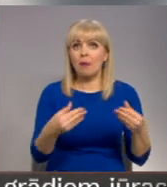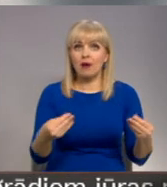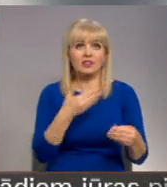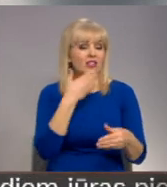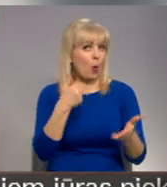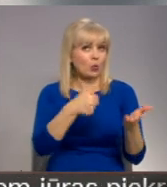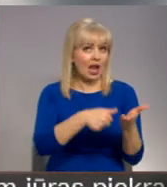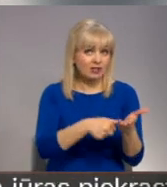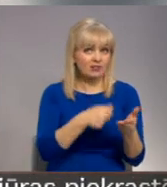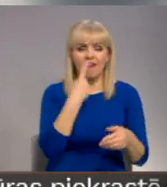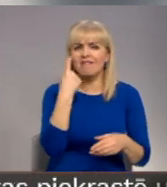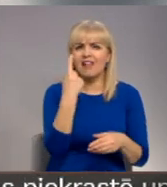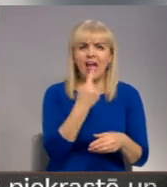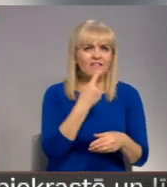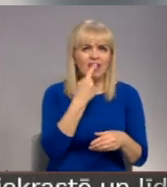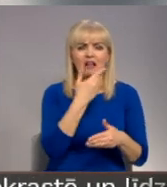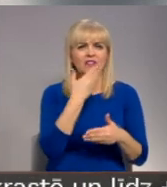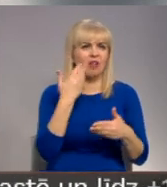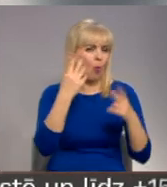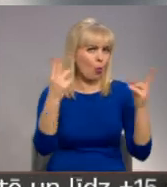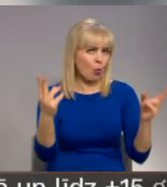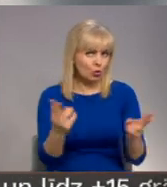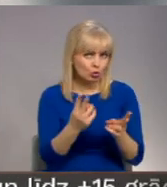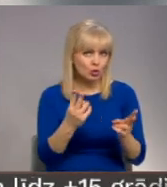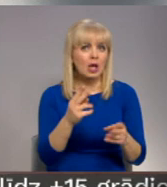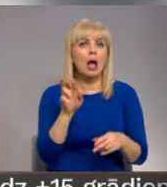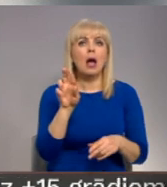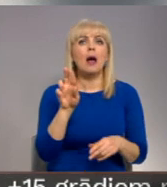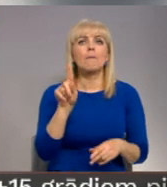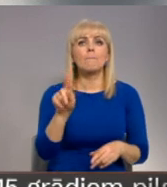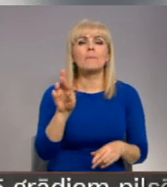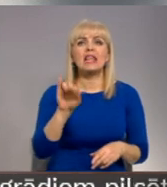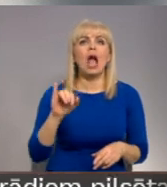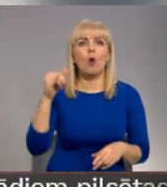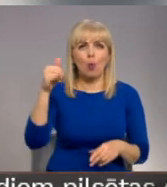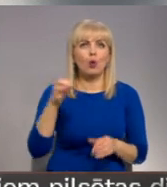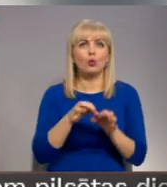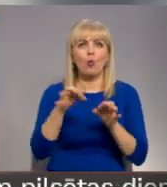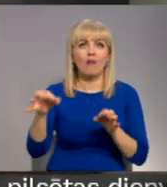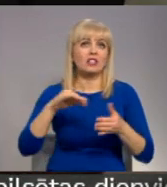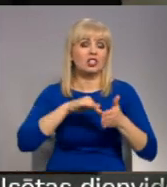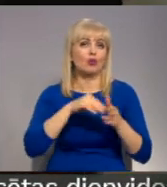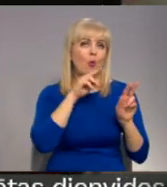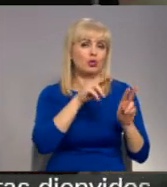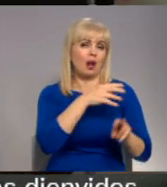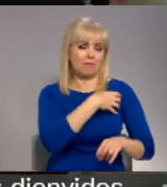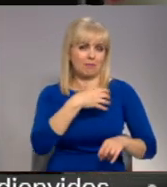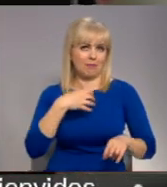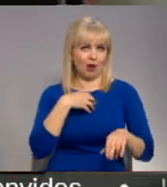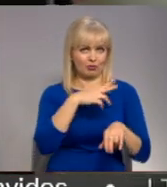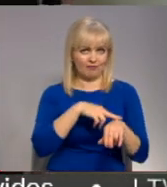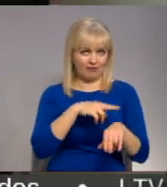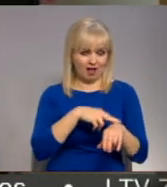Un tāds ir priekuļnovads, kurā situācija uzrauga Pašvaldības policiju. Turpinu Vīdzames televīziju. Pašvaldības policijas